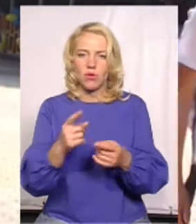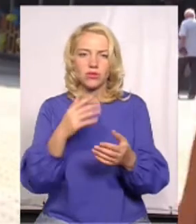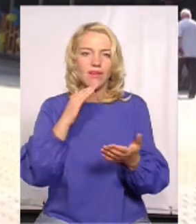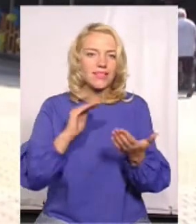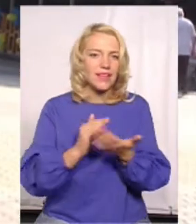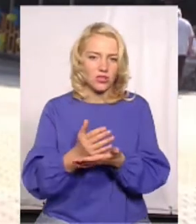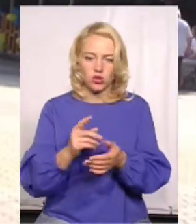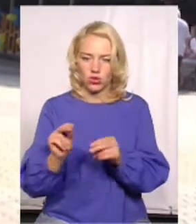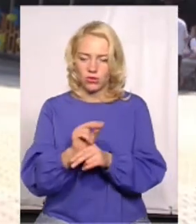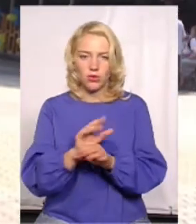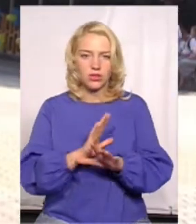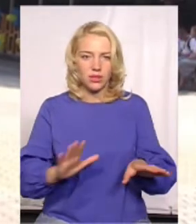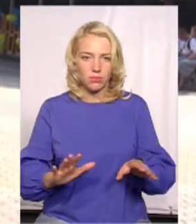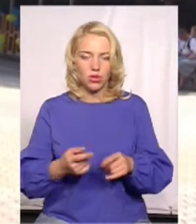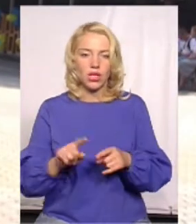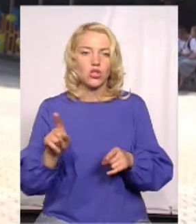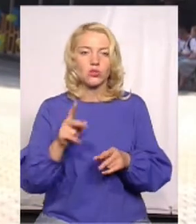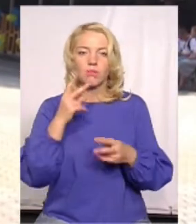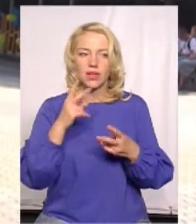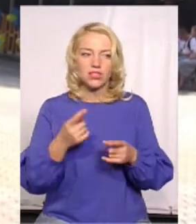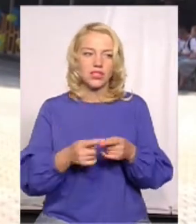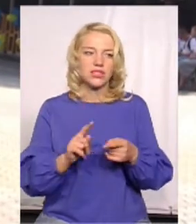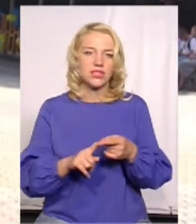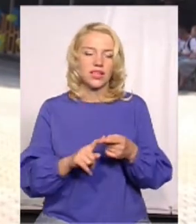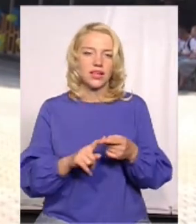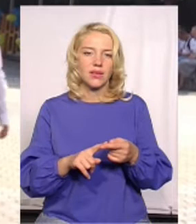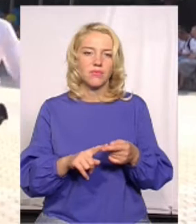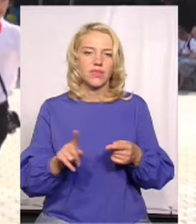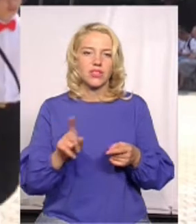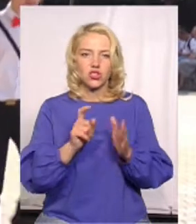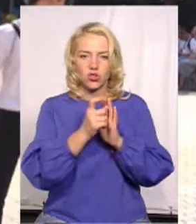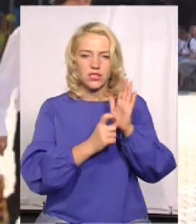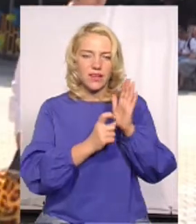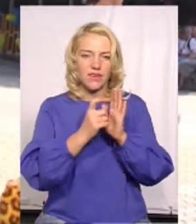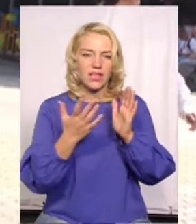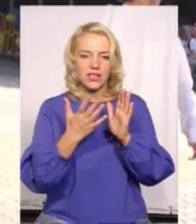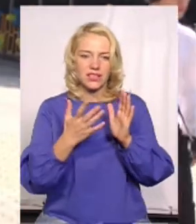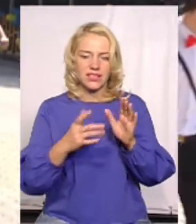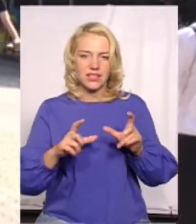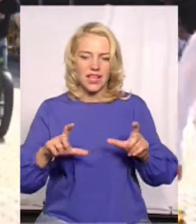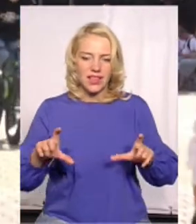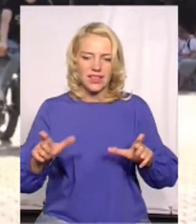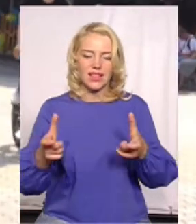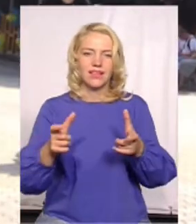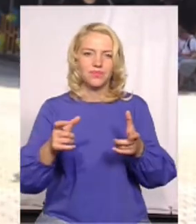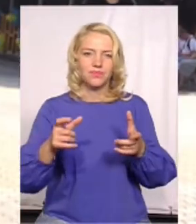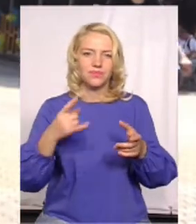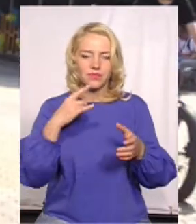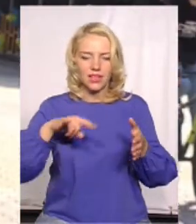проходили. Максимум, що то бачили, це якщо заварили якісь дірки, самі великі і